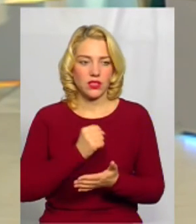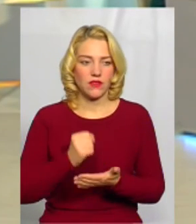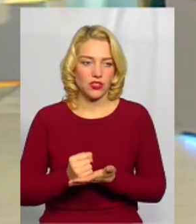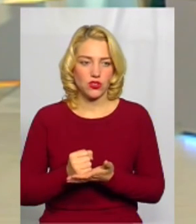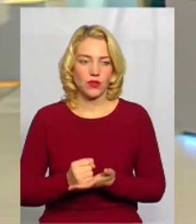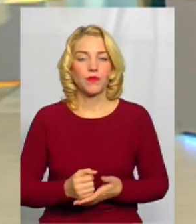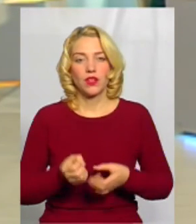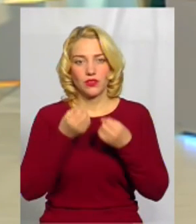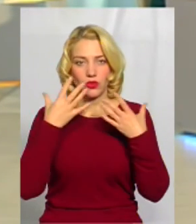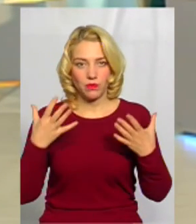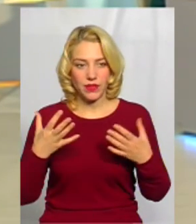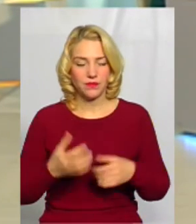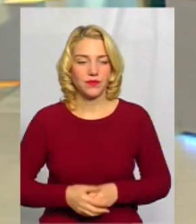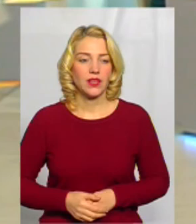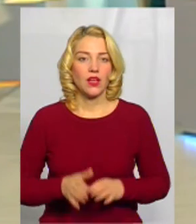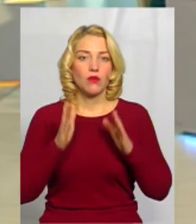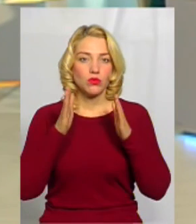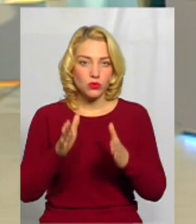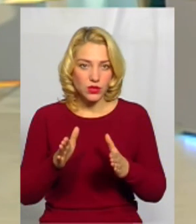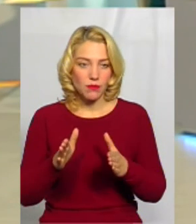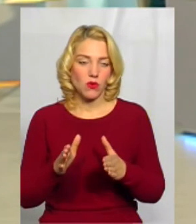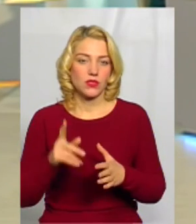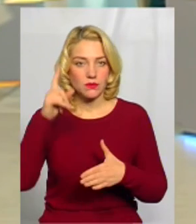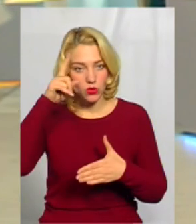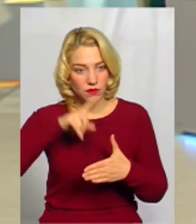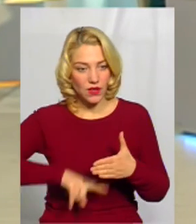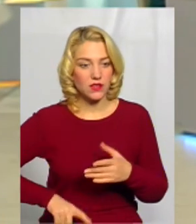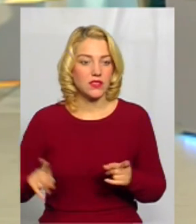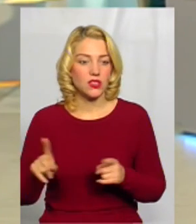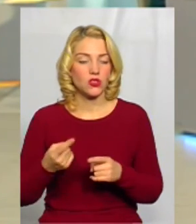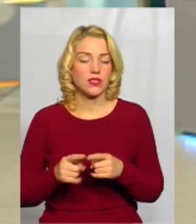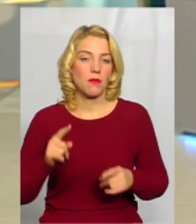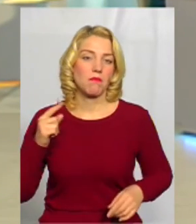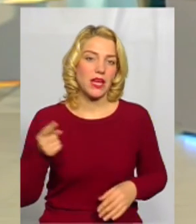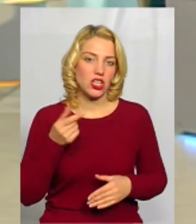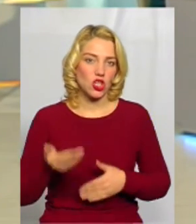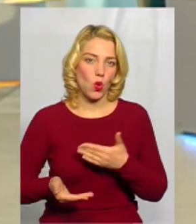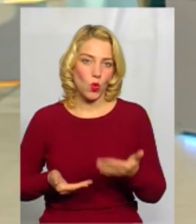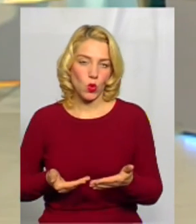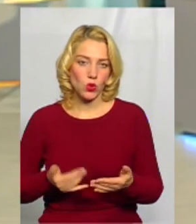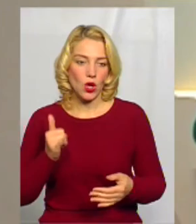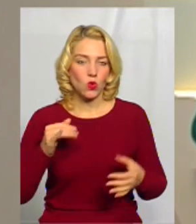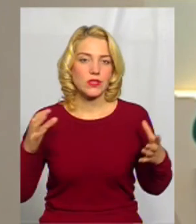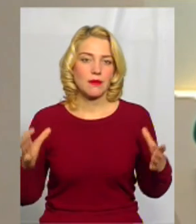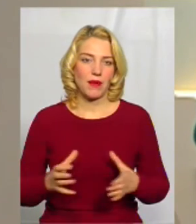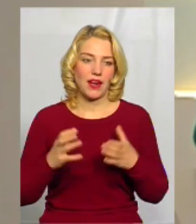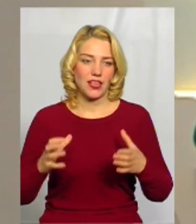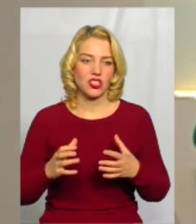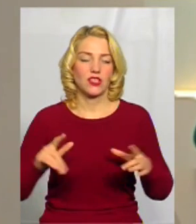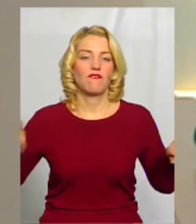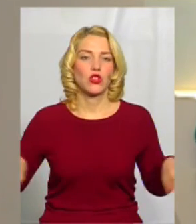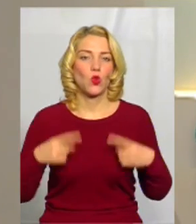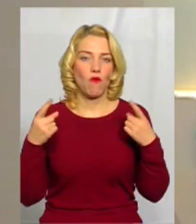Так, ну добре. Будемо сподіватися, що це перший крок у збереженні,